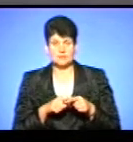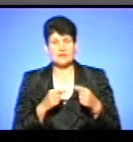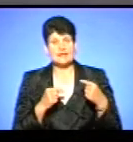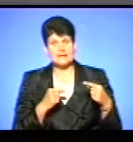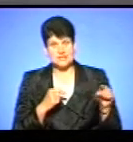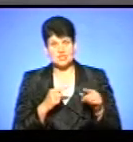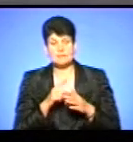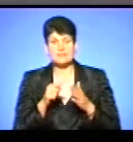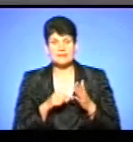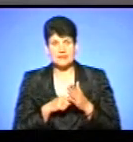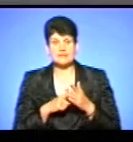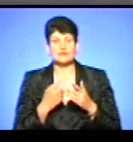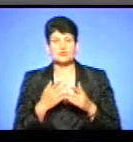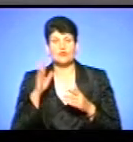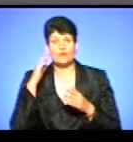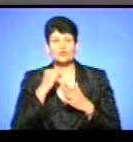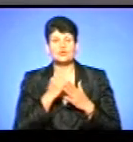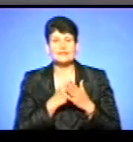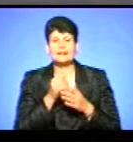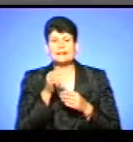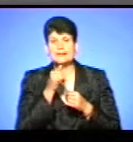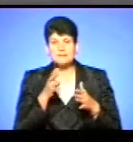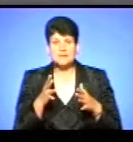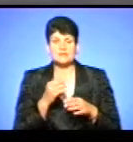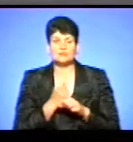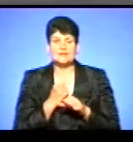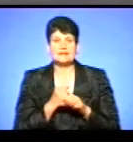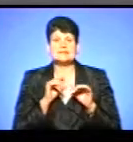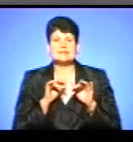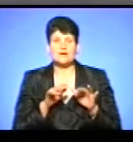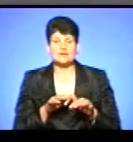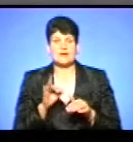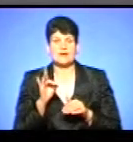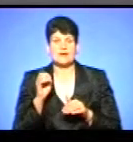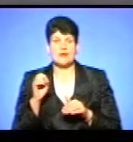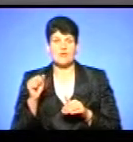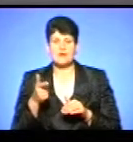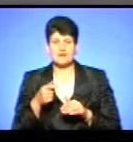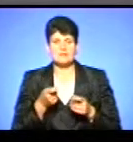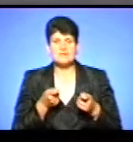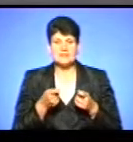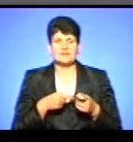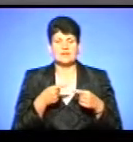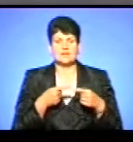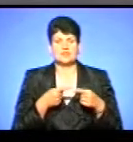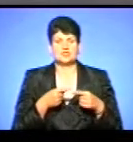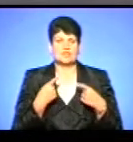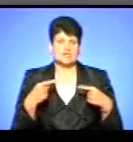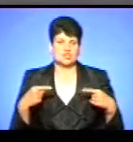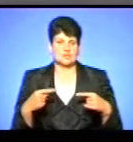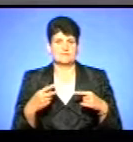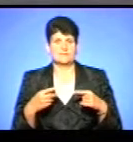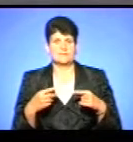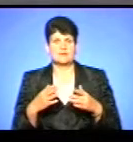питання, що водоканал не міг би вживати заходи реагування, тобто адміністративні та інші страшні санкції. Для того є контролюючі органи,